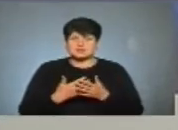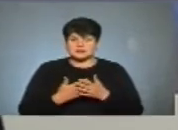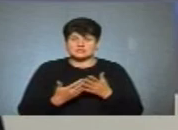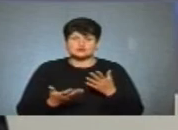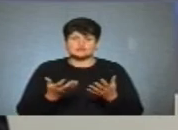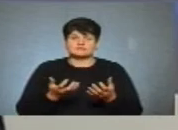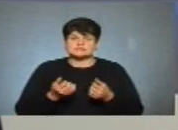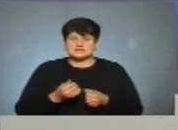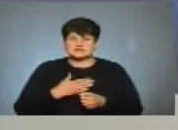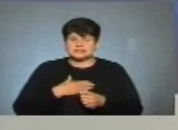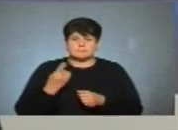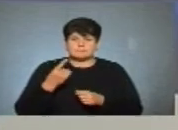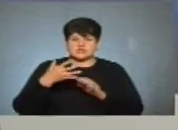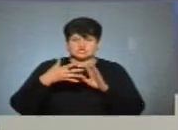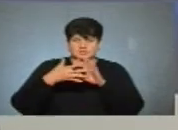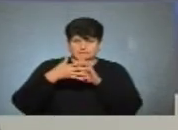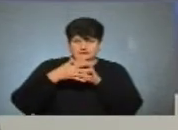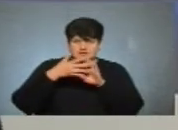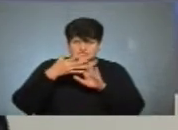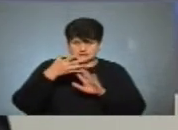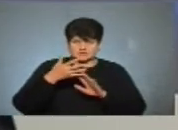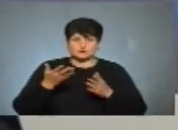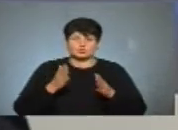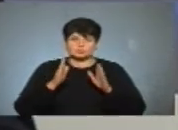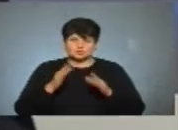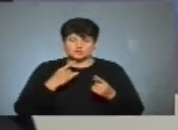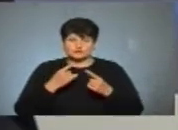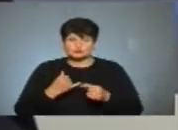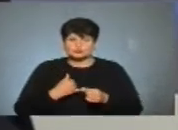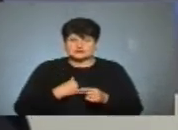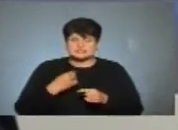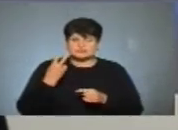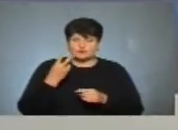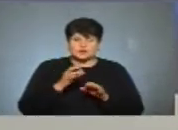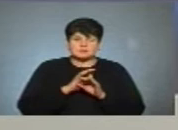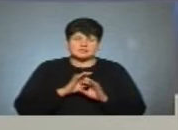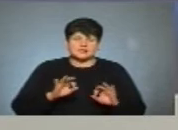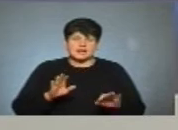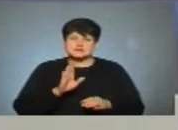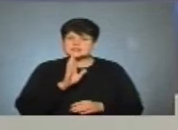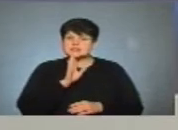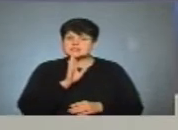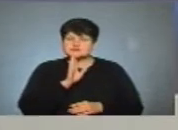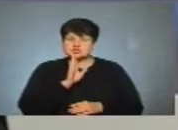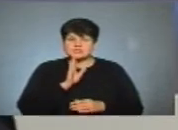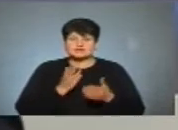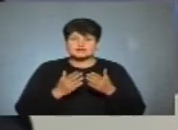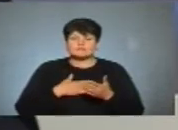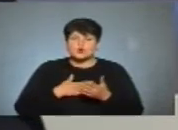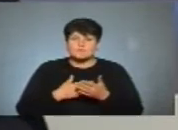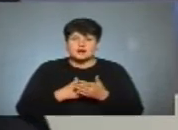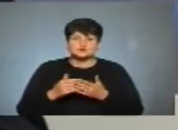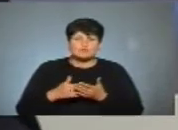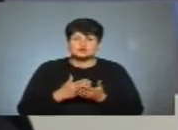взяти нашу першу п'ятірку, про яку я ще буду говорити, то в нас двоє прекрасних дівчат, які в громадсько